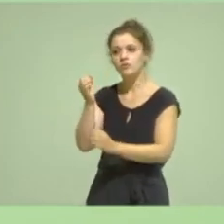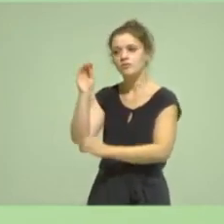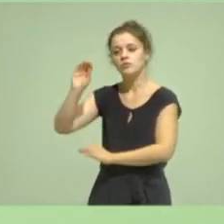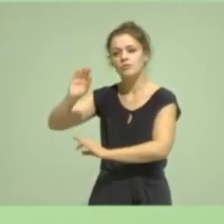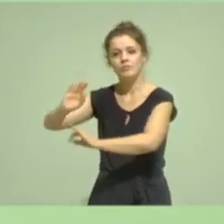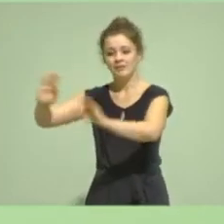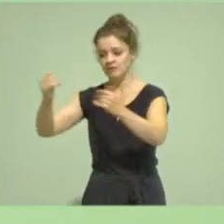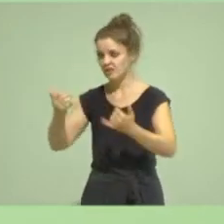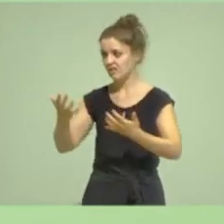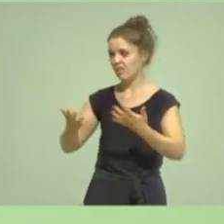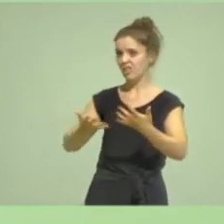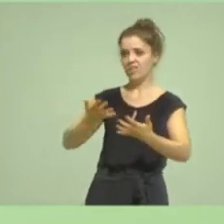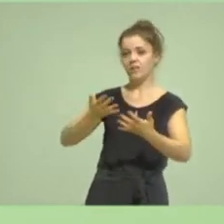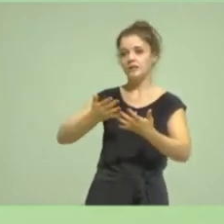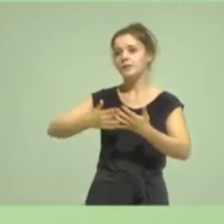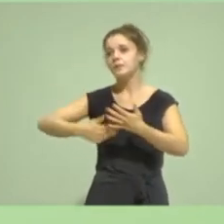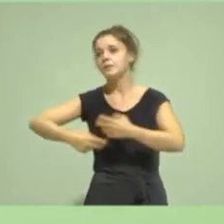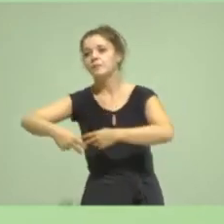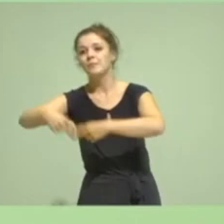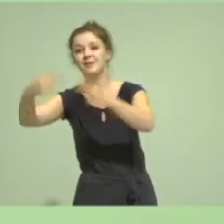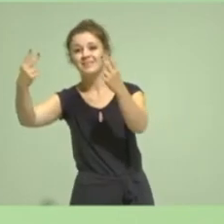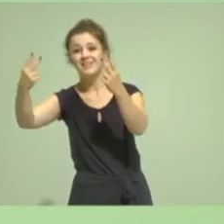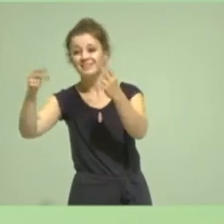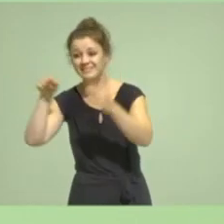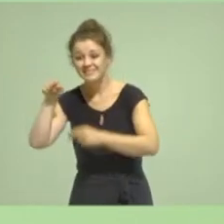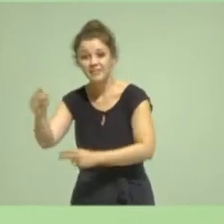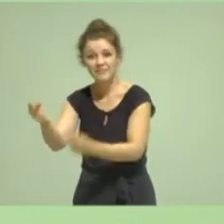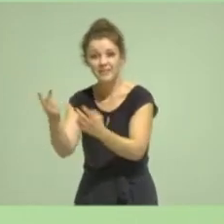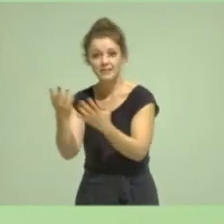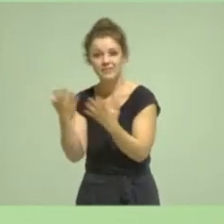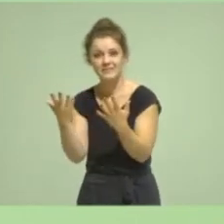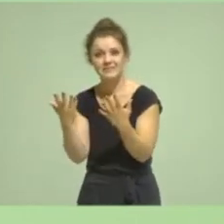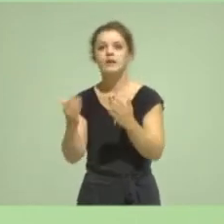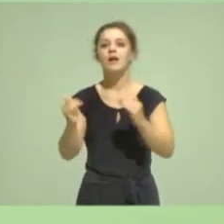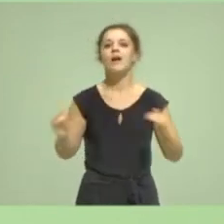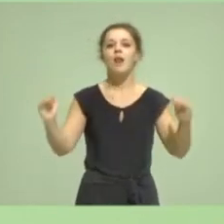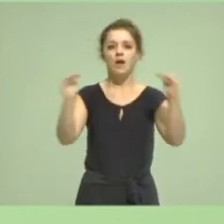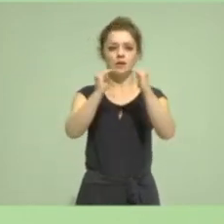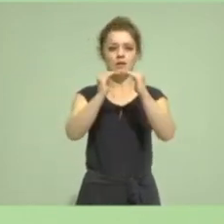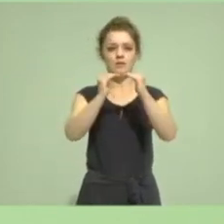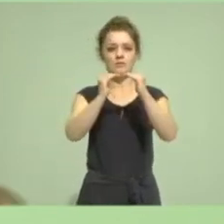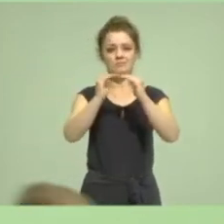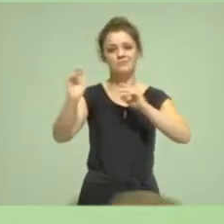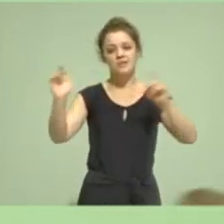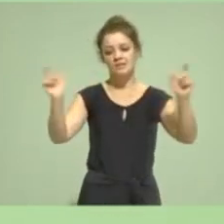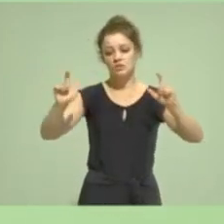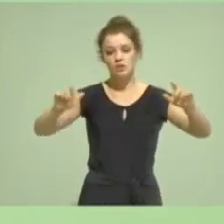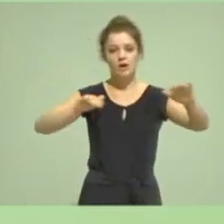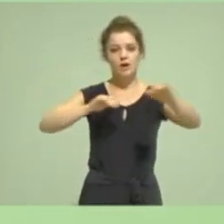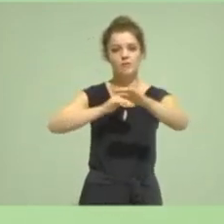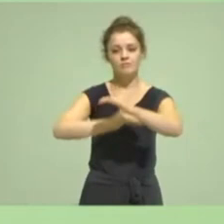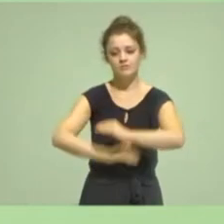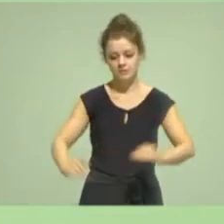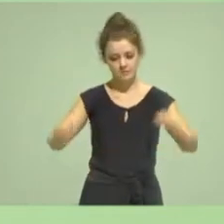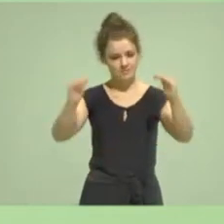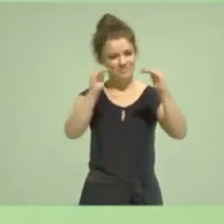ist, ist die Frage der Gleichheit. Und die Frage der Gleichheit in einer Gesellschaft bestimmt sich darüber,